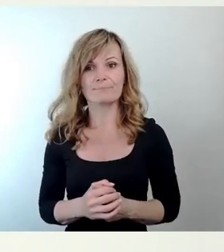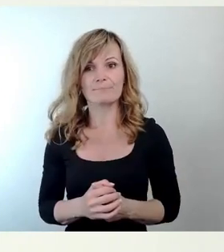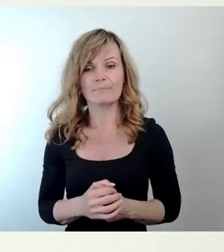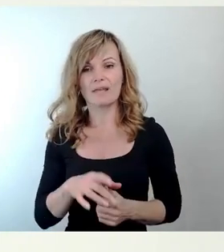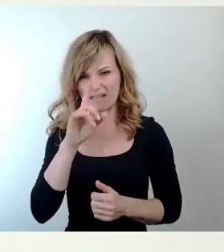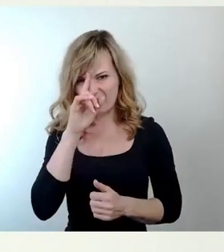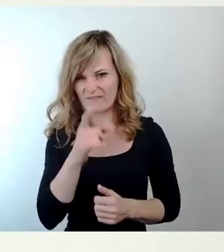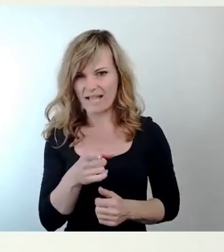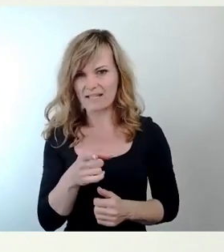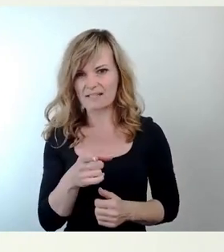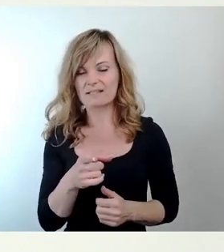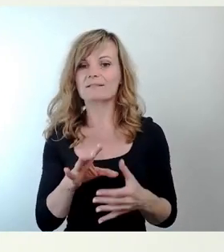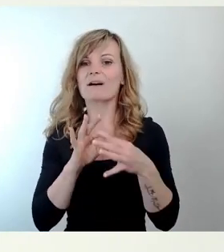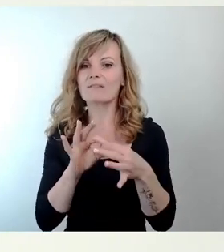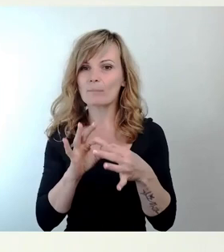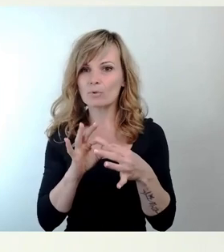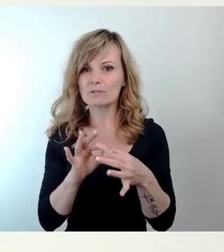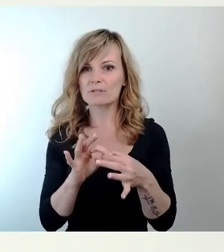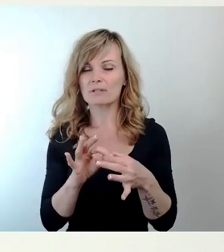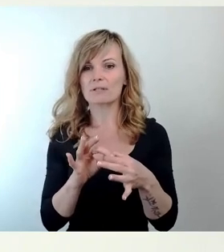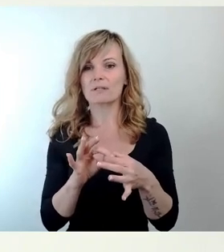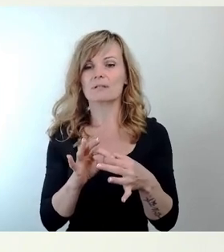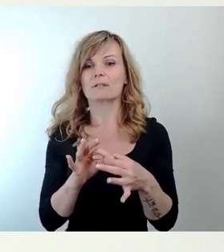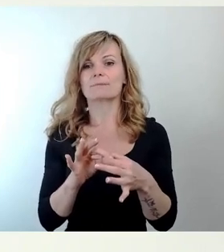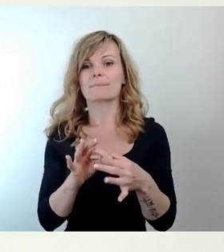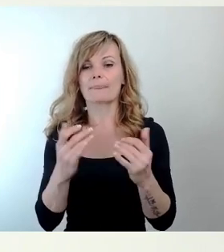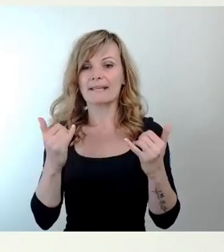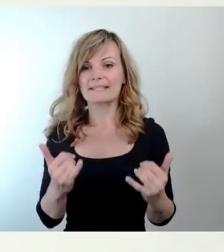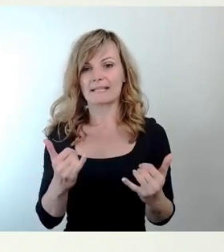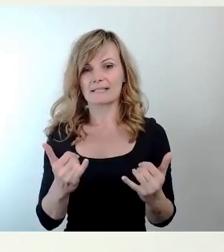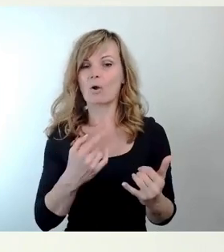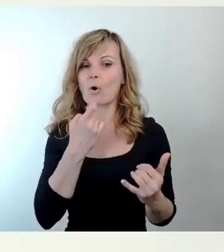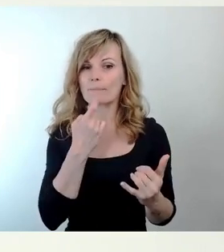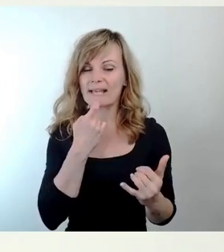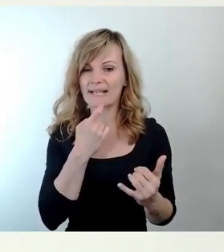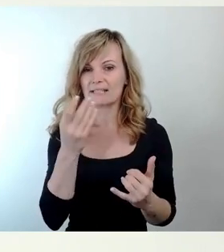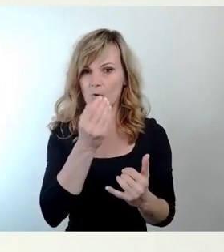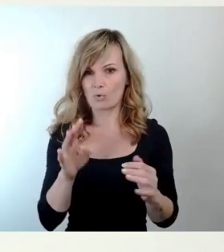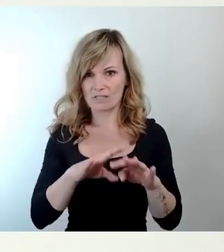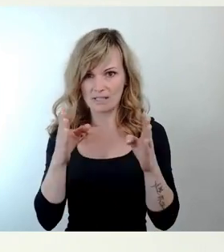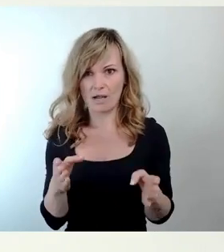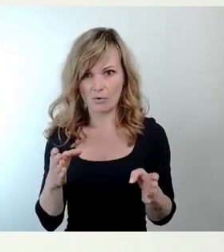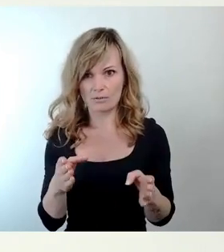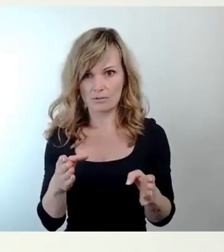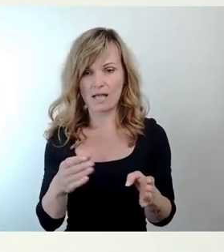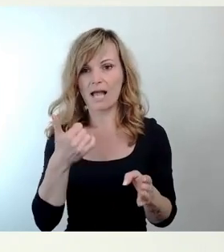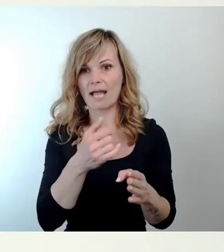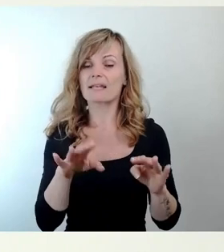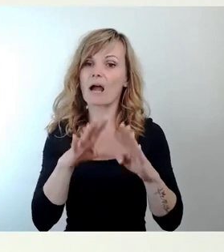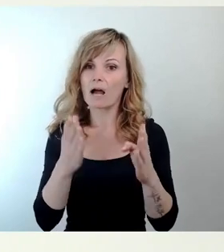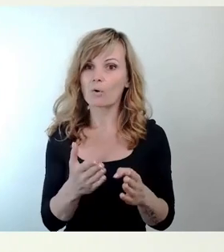damit verbunden ist, im derzeitigen Objekt des Kunsthauses ein Haus der Brücke